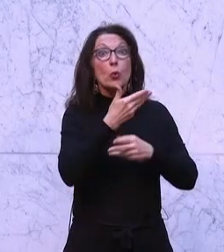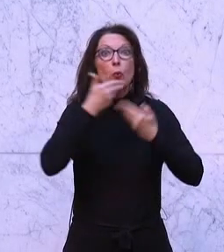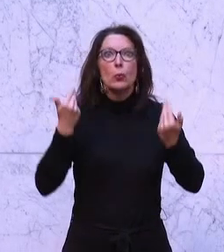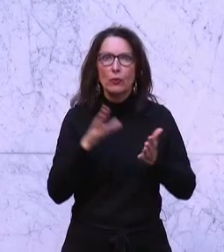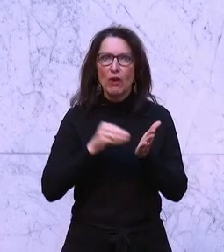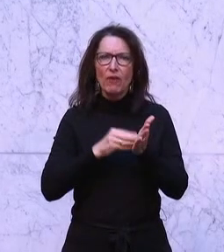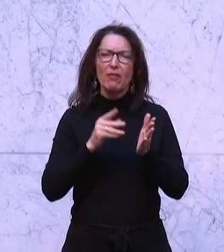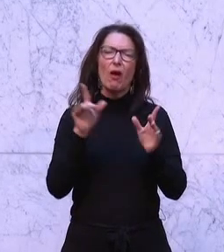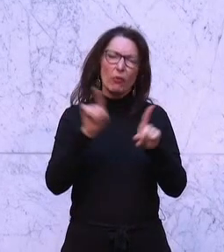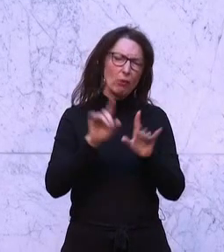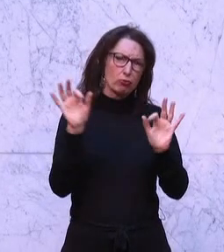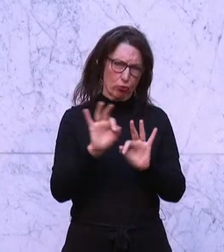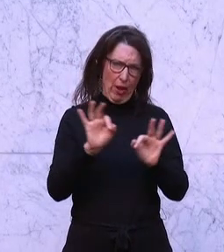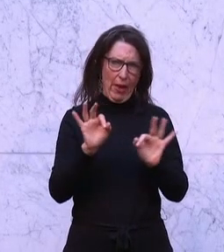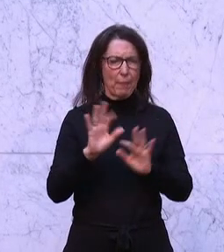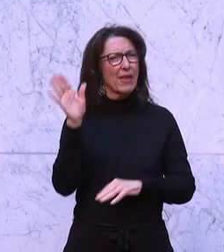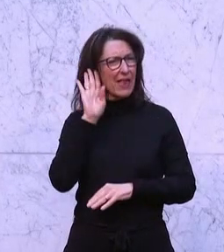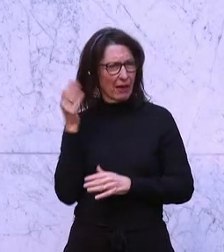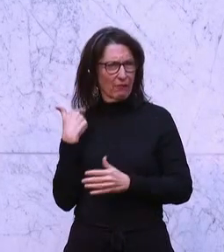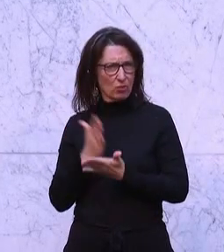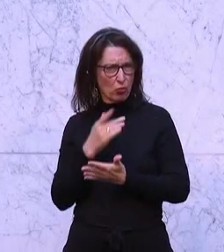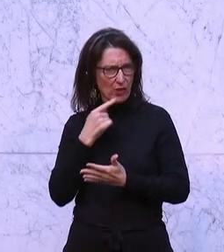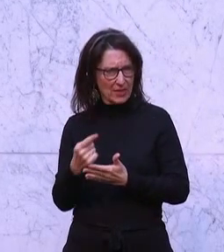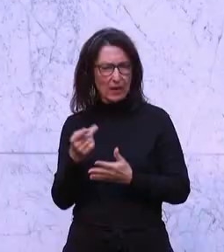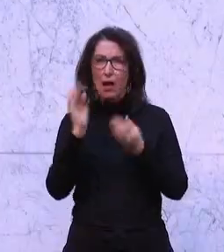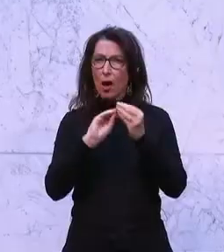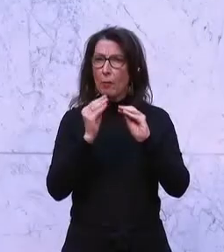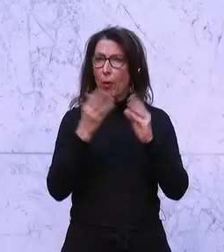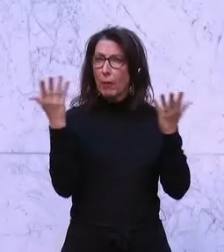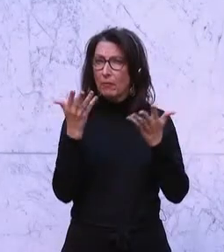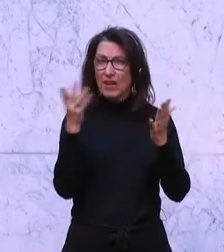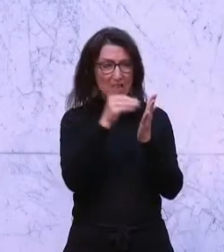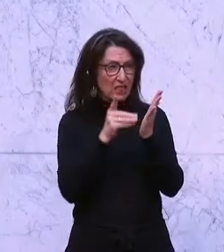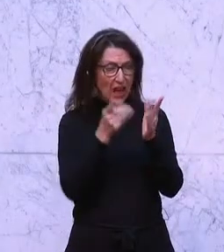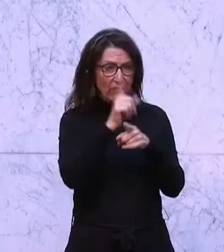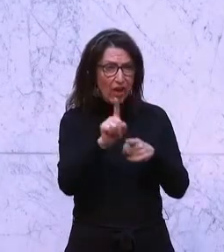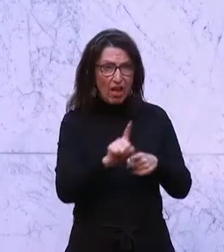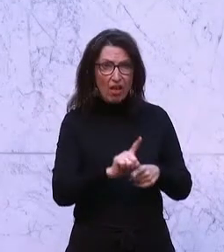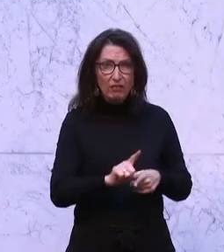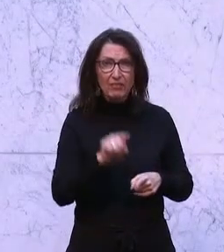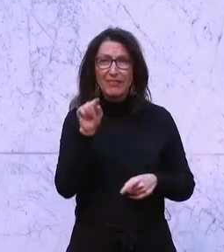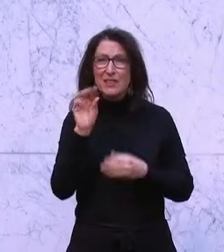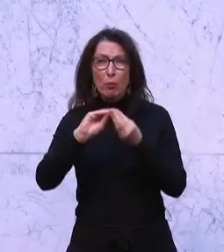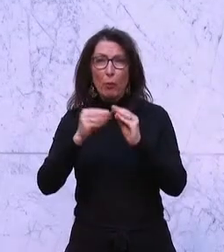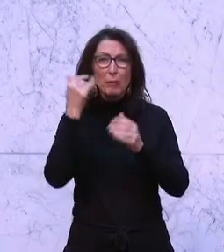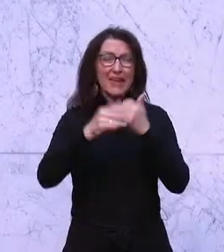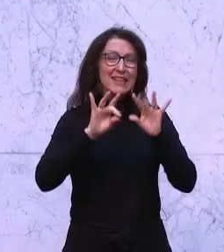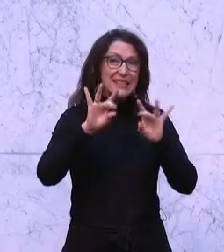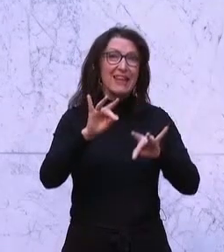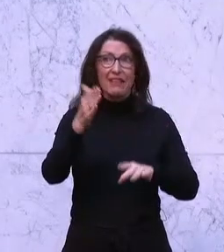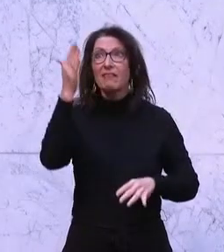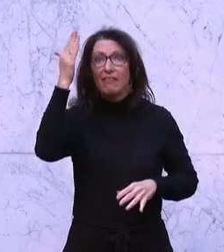Und erschütternd ist, dass auch im Hearing angesprochen wurde, dass die Problematik der fehlenden Datenlage seit Jahrzehnten bekannt ist.